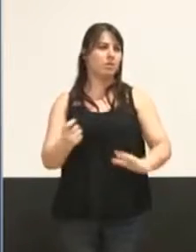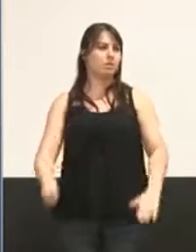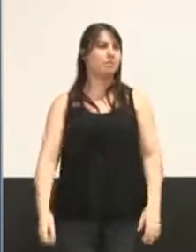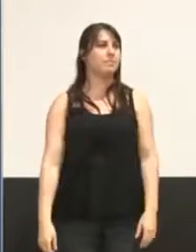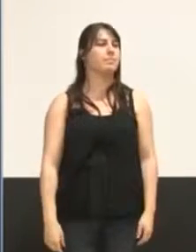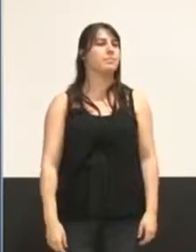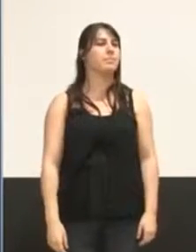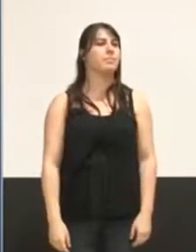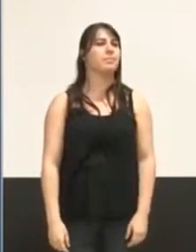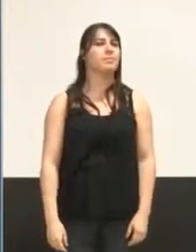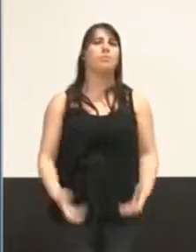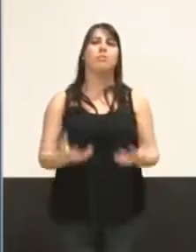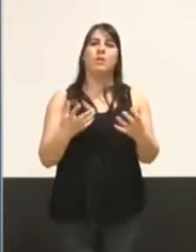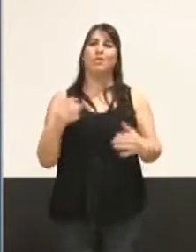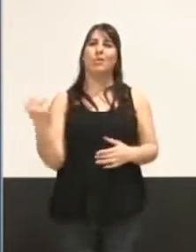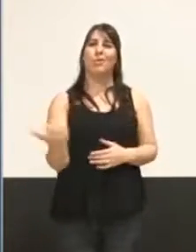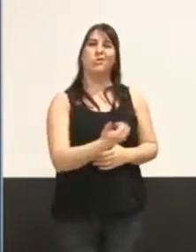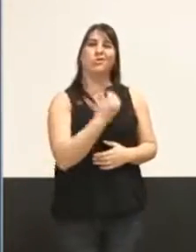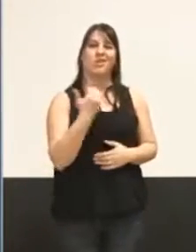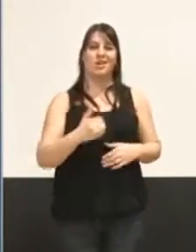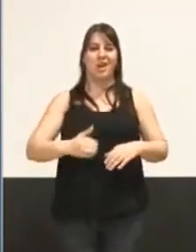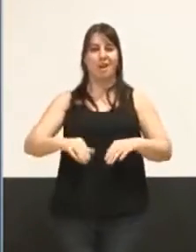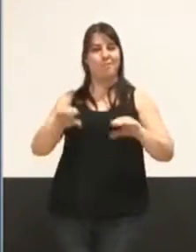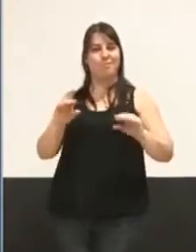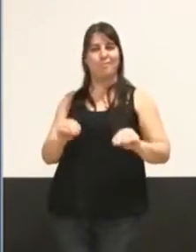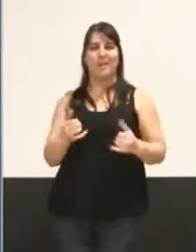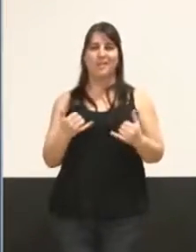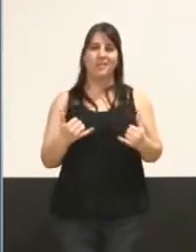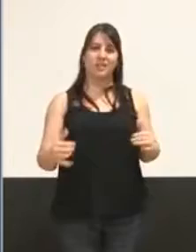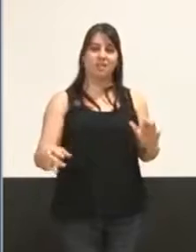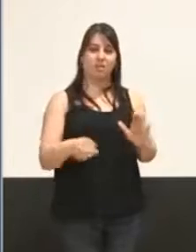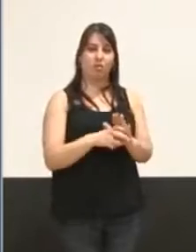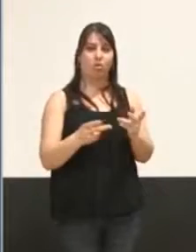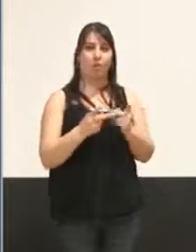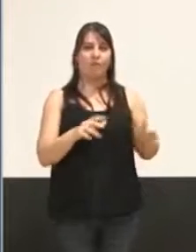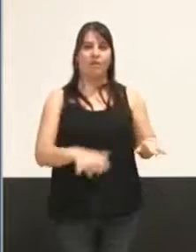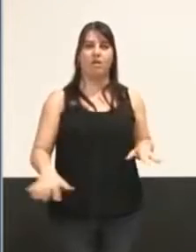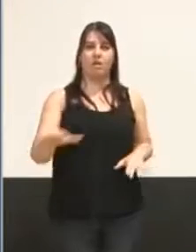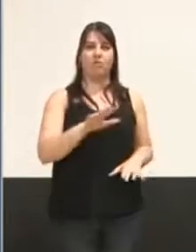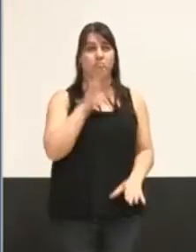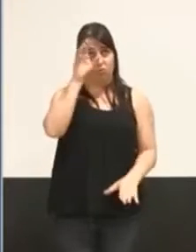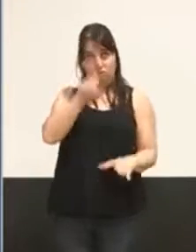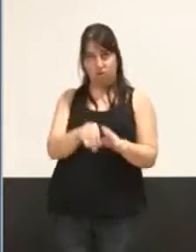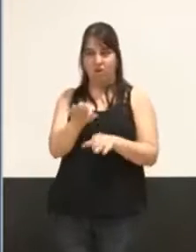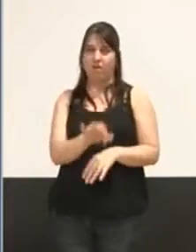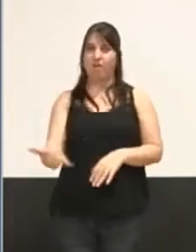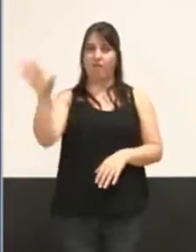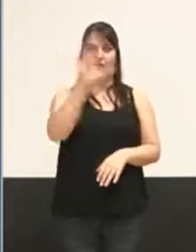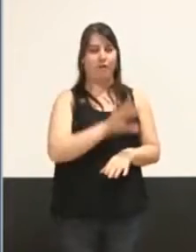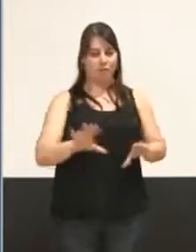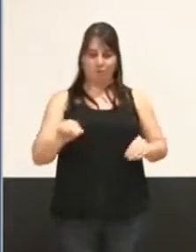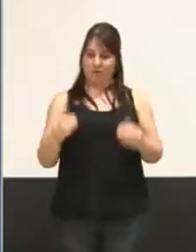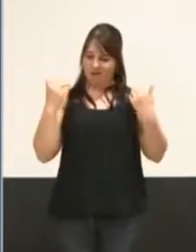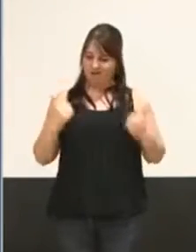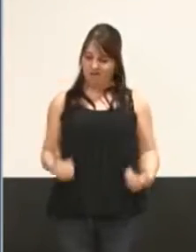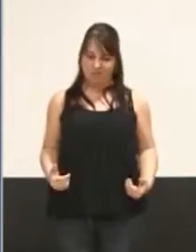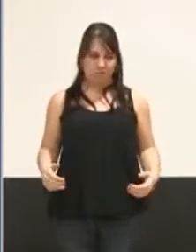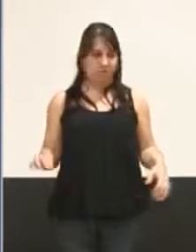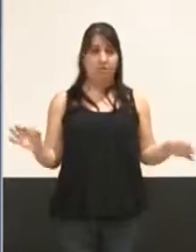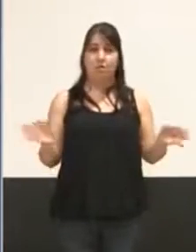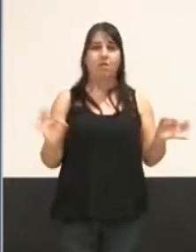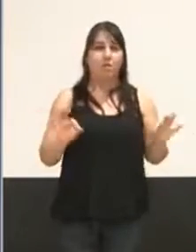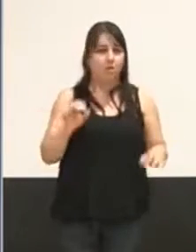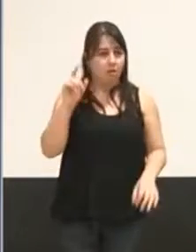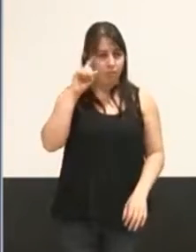Faire en sorte que chacun puisse trouver sa place ici, à Grenoble et en France, quasiment personne, parce qu'après l